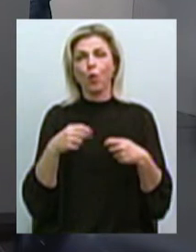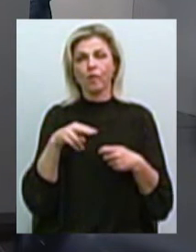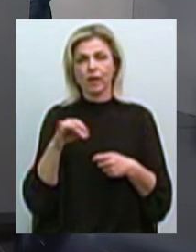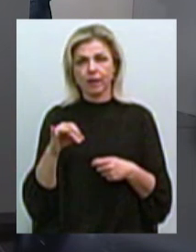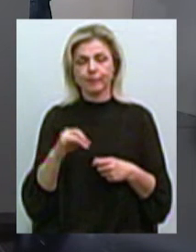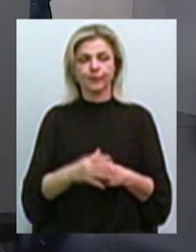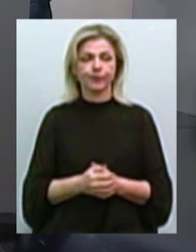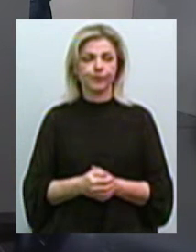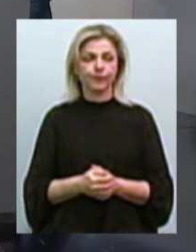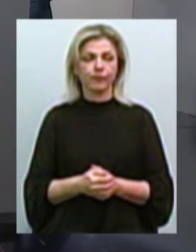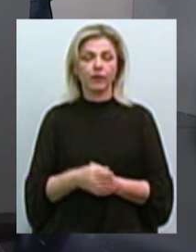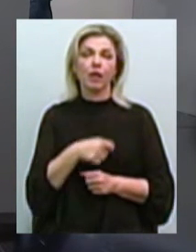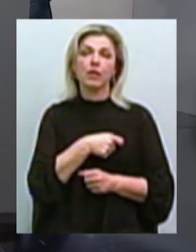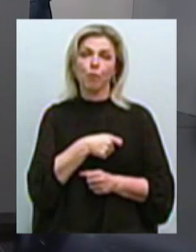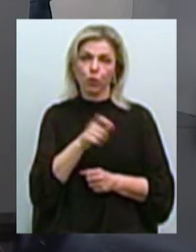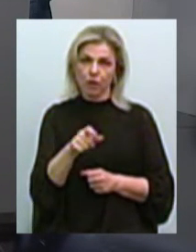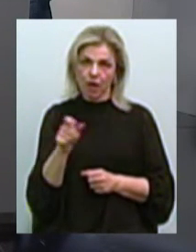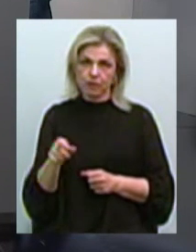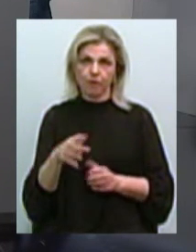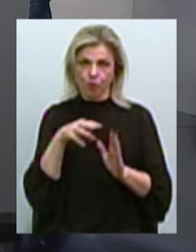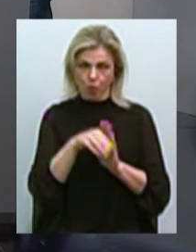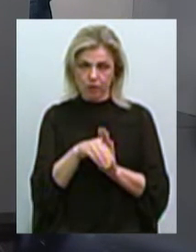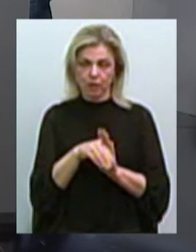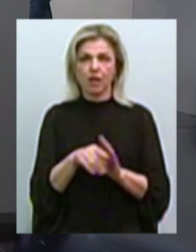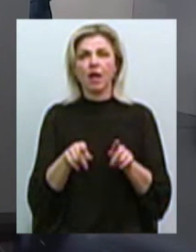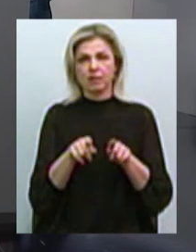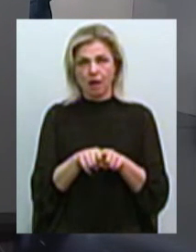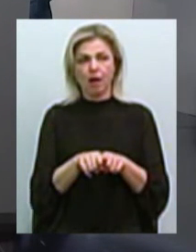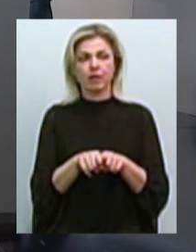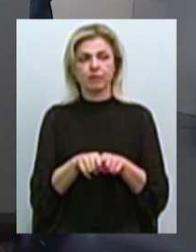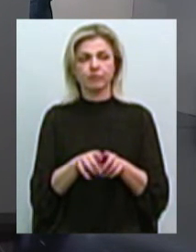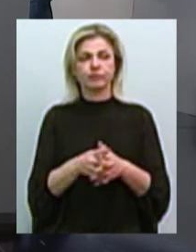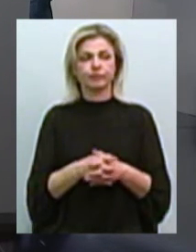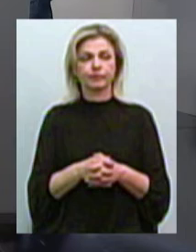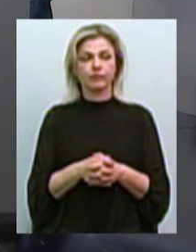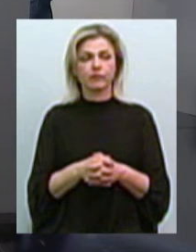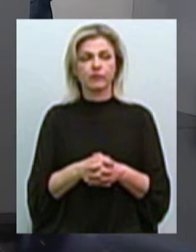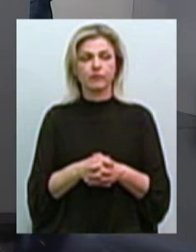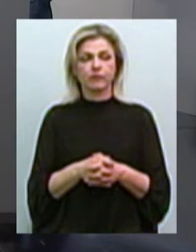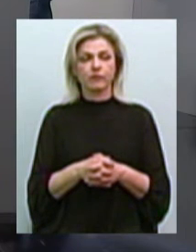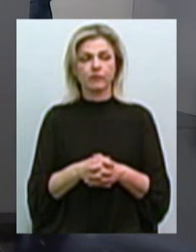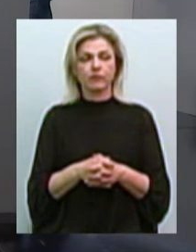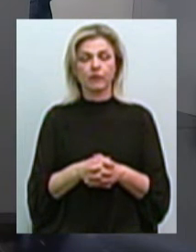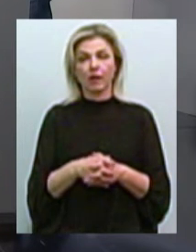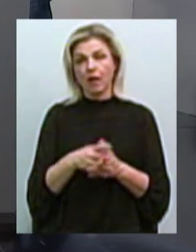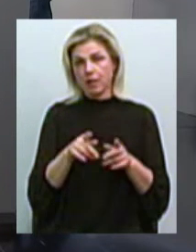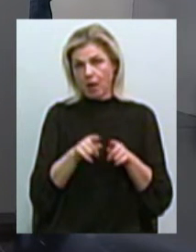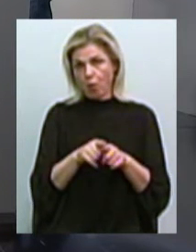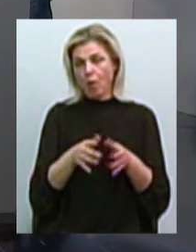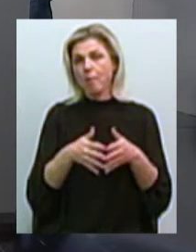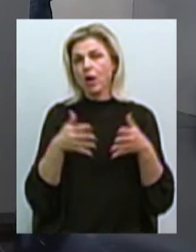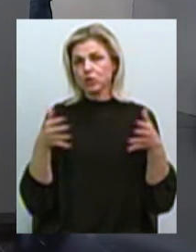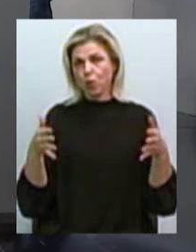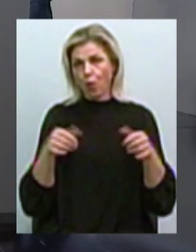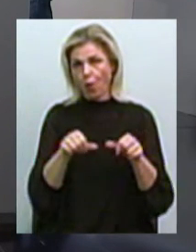депутатів ходять. Ну, така вот. І, соответственно, при такой большой комісії, ну, как бы,